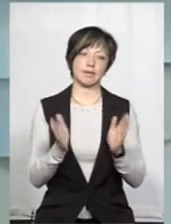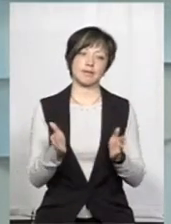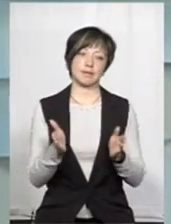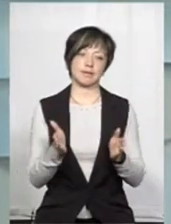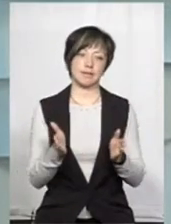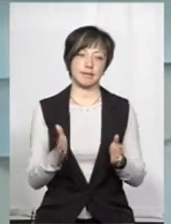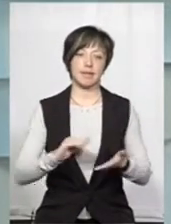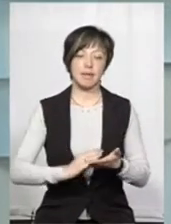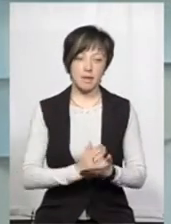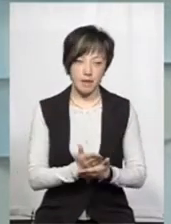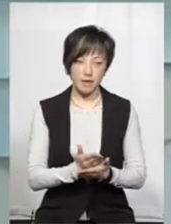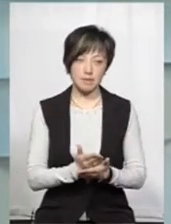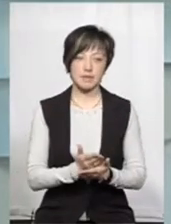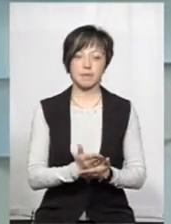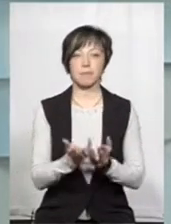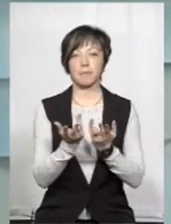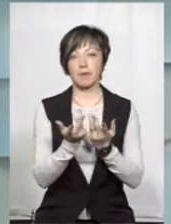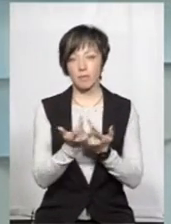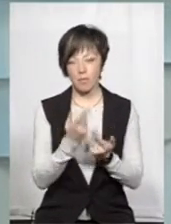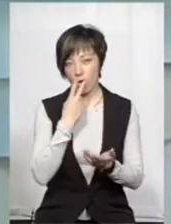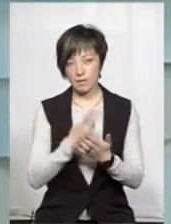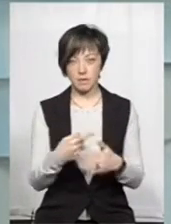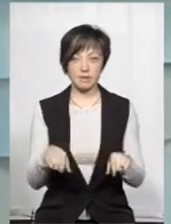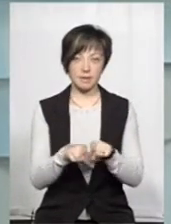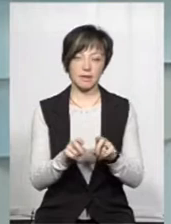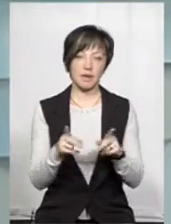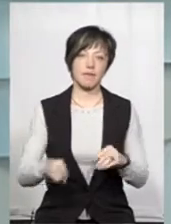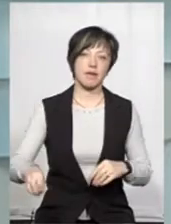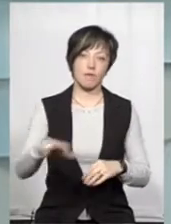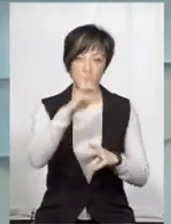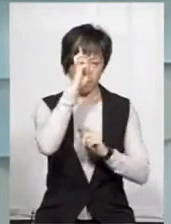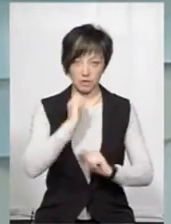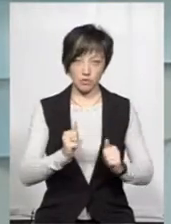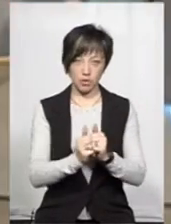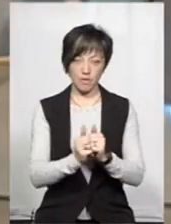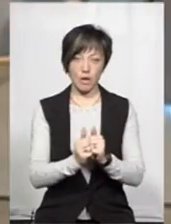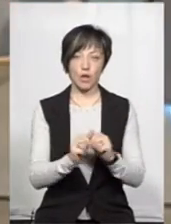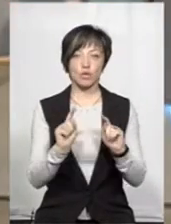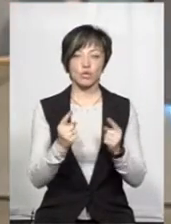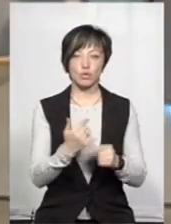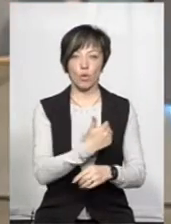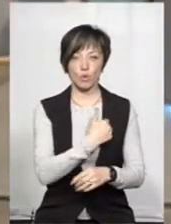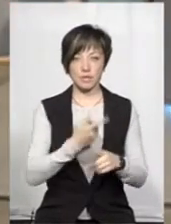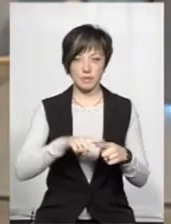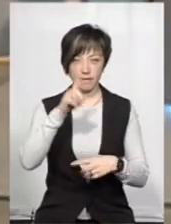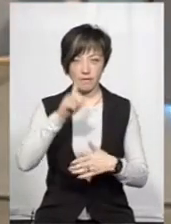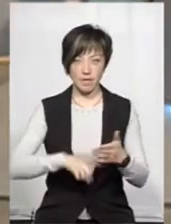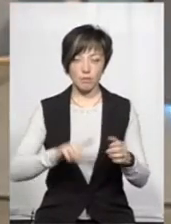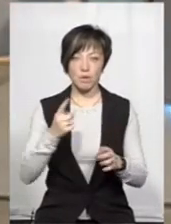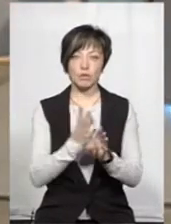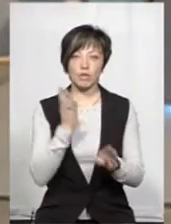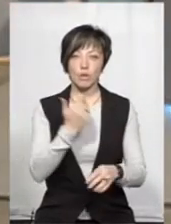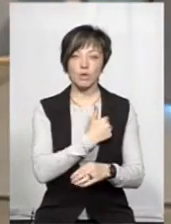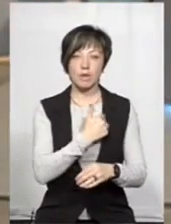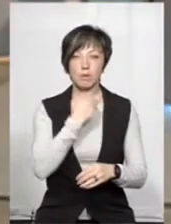якісні, кількісні показники, які в європейських державах. Тому що дуже хочеться в це вірити, і в першу